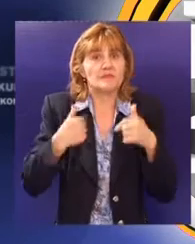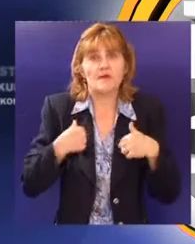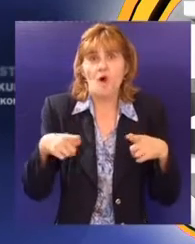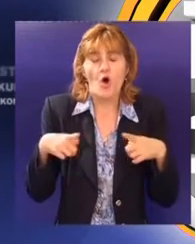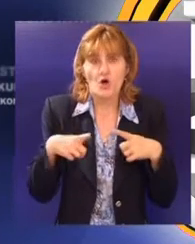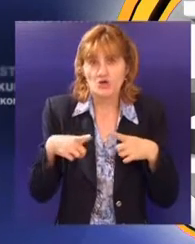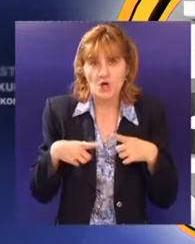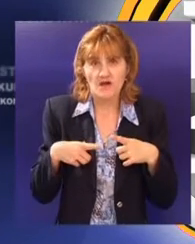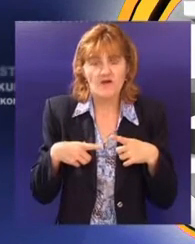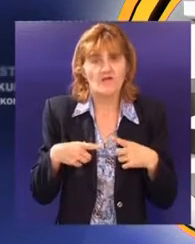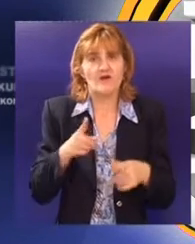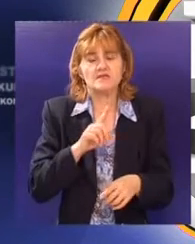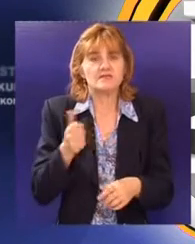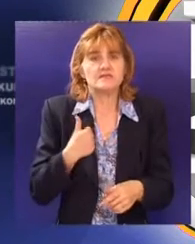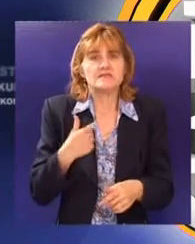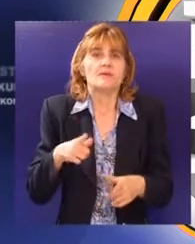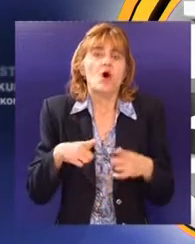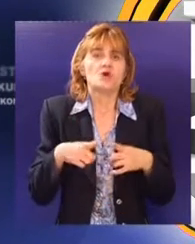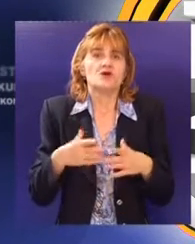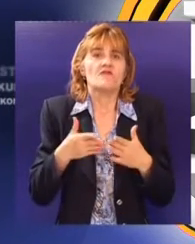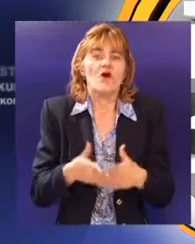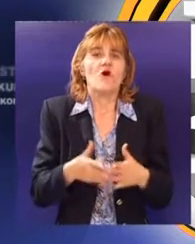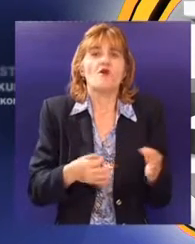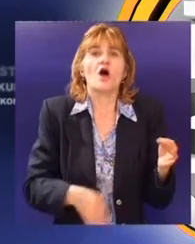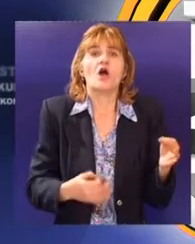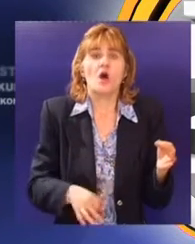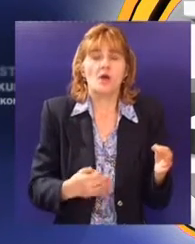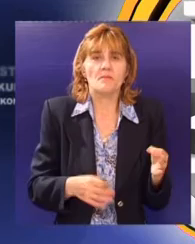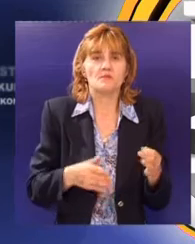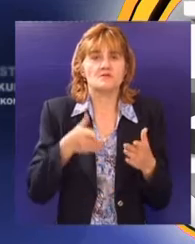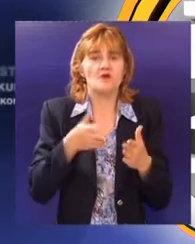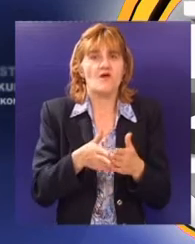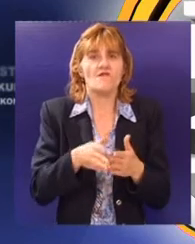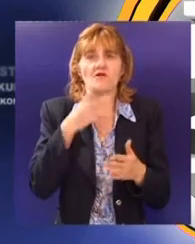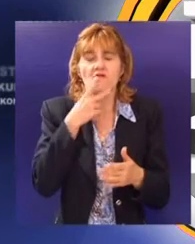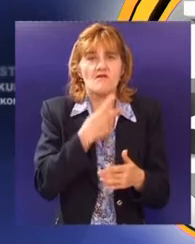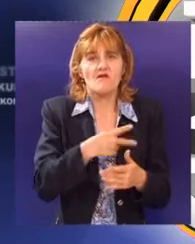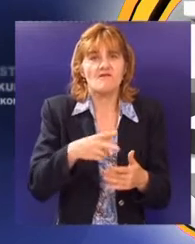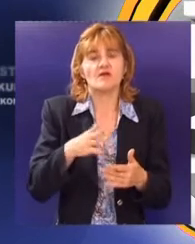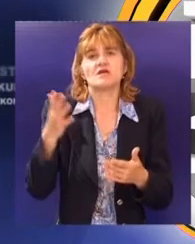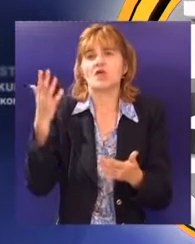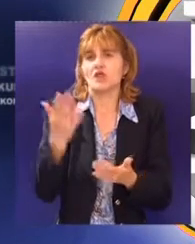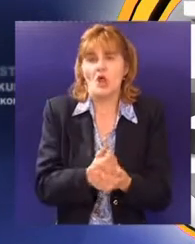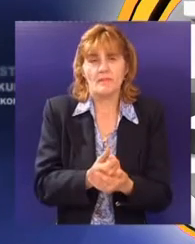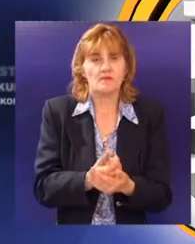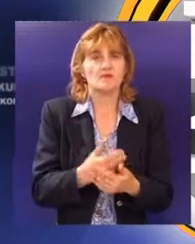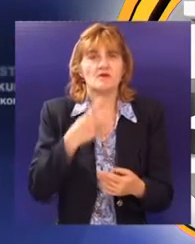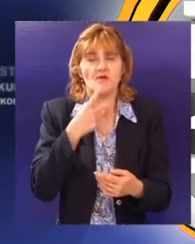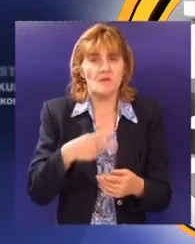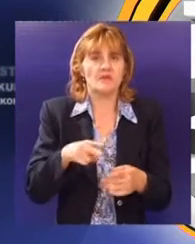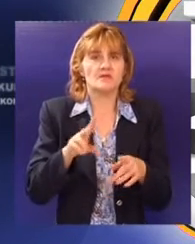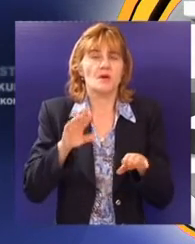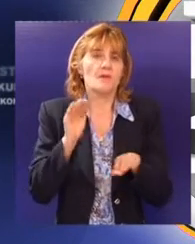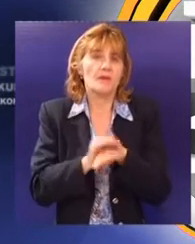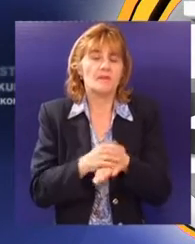očekivao, ne samo lično, nego nisam očekivao da će rock and roll muzika, takav alternativni vid umetnosti, dobiti nagradu, biti nagrađeni, biti